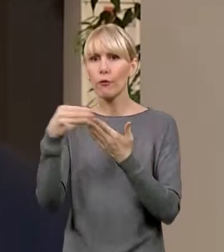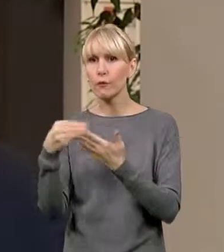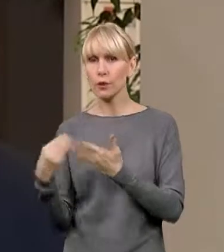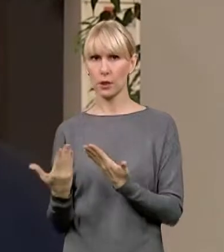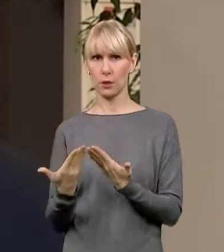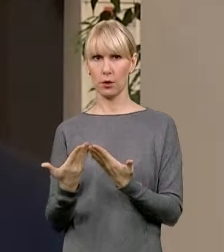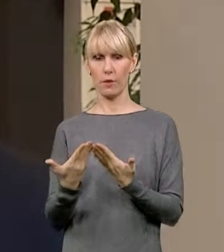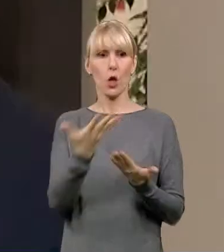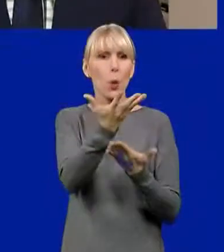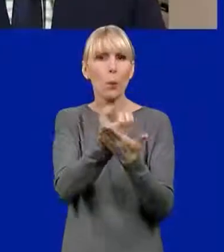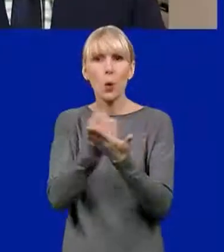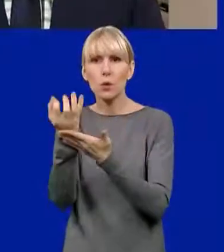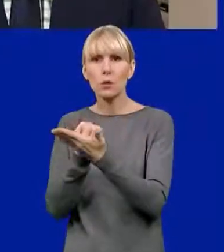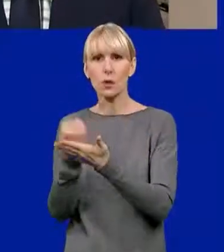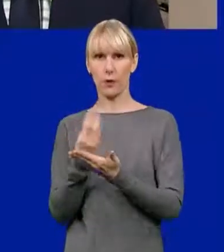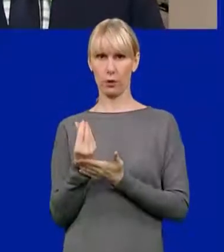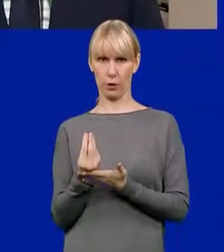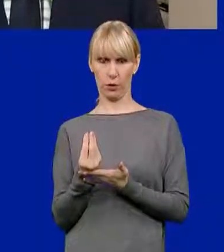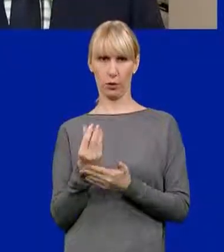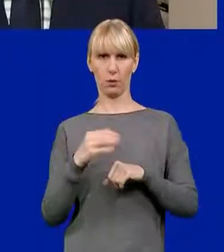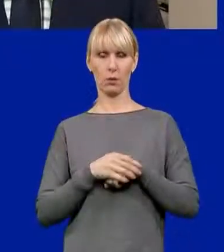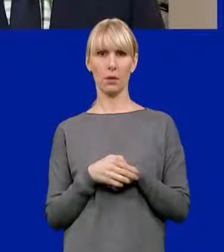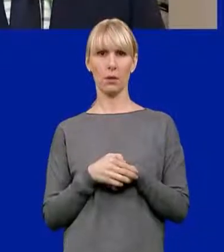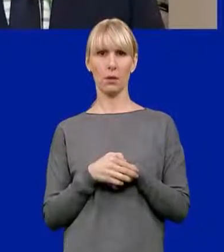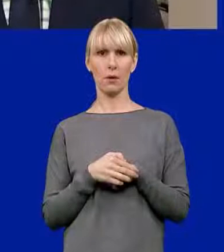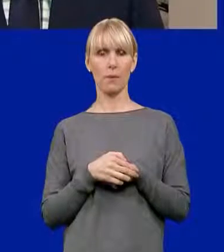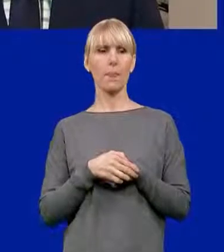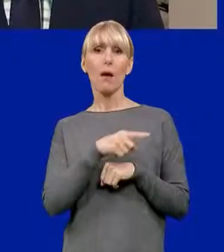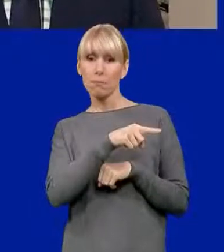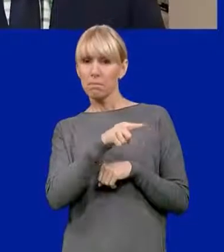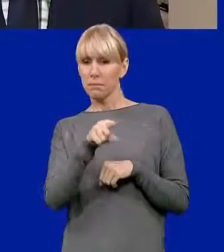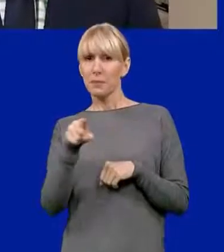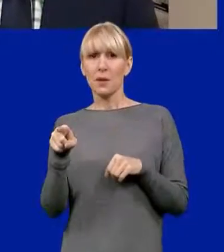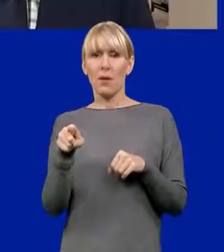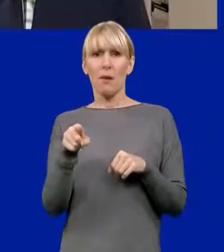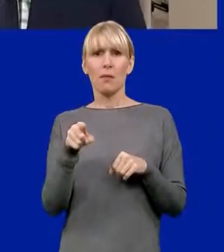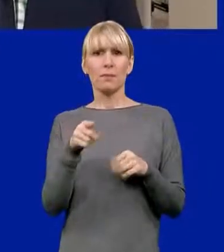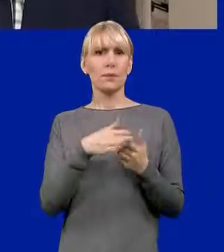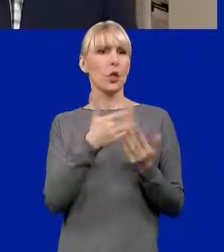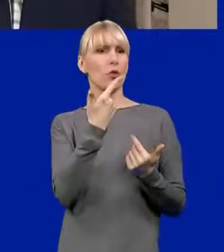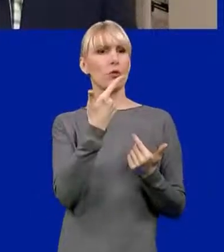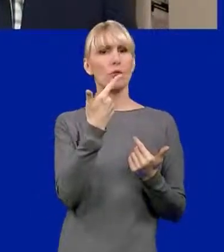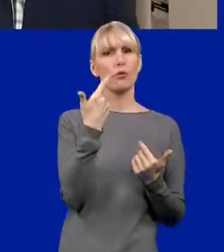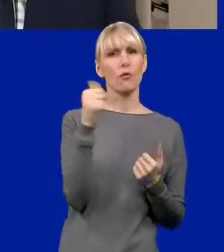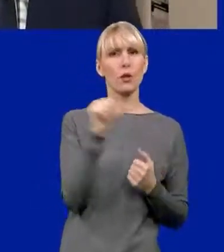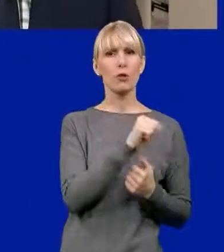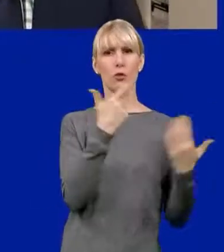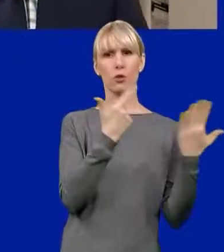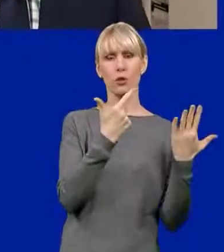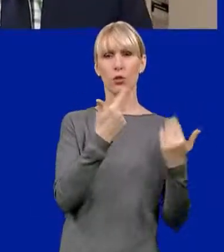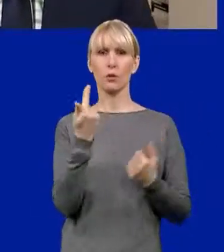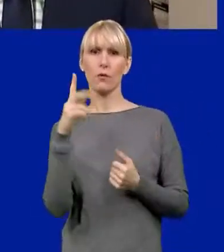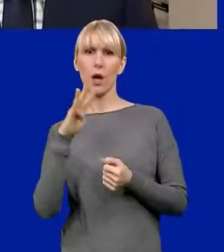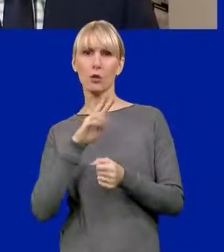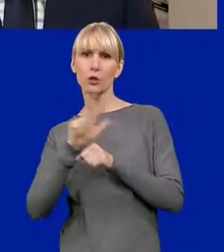DZIENNIKARZ Jest to kierunek, który lata 2017-2013 pokazały, że